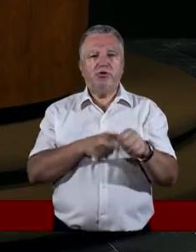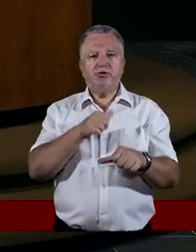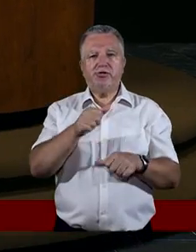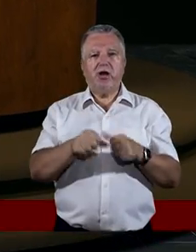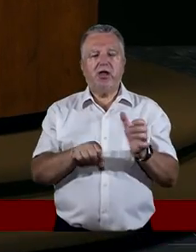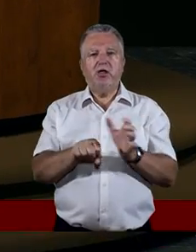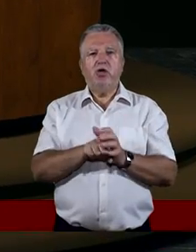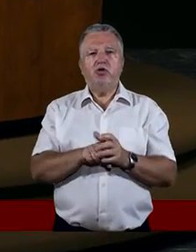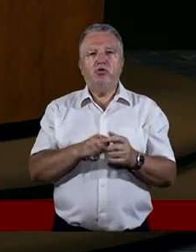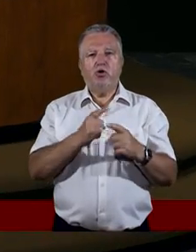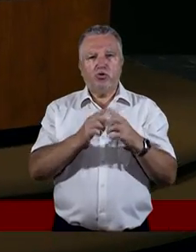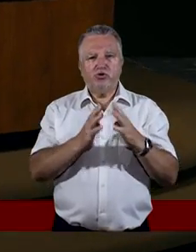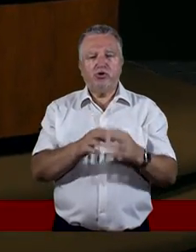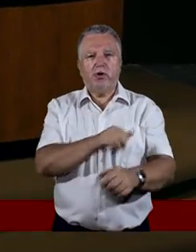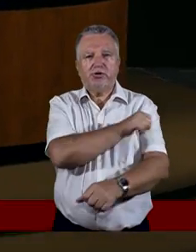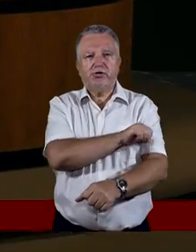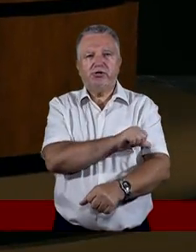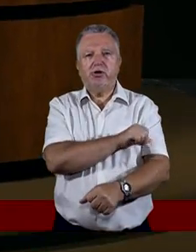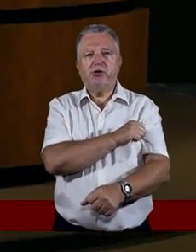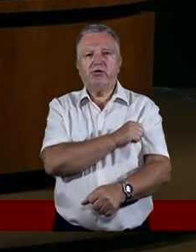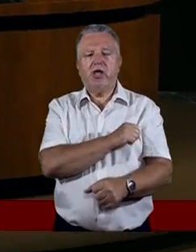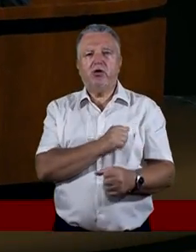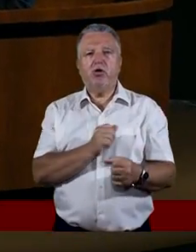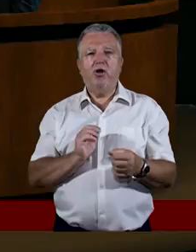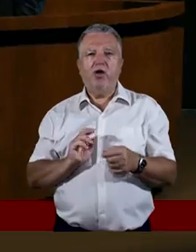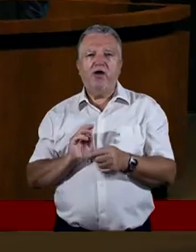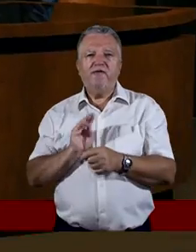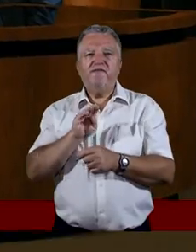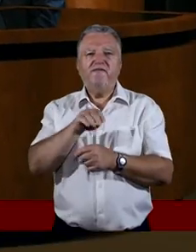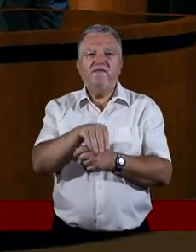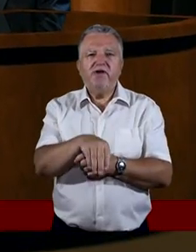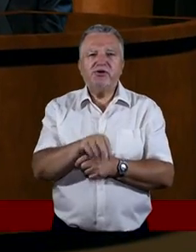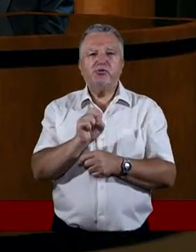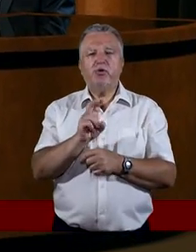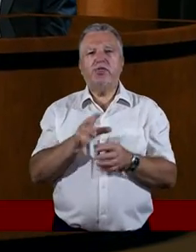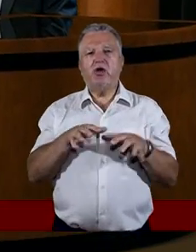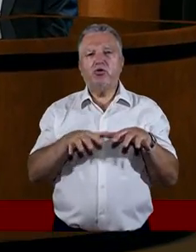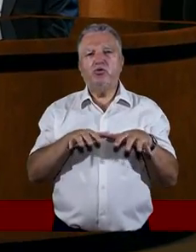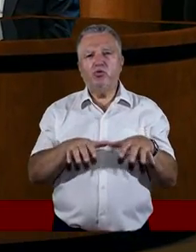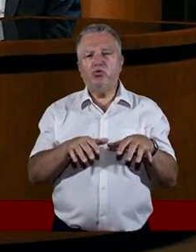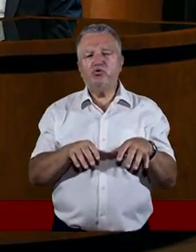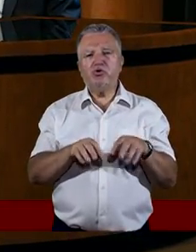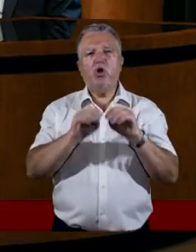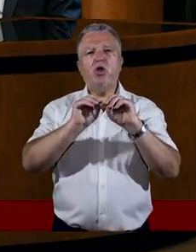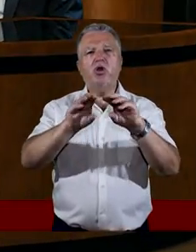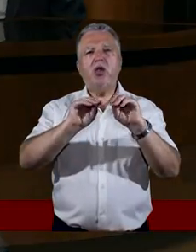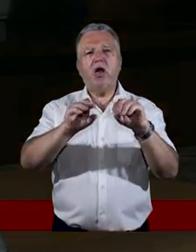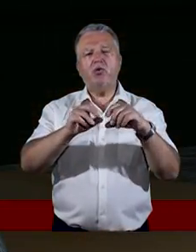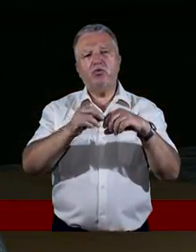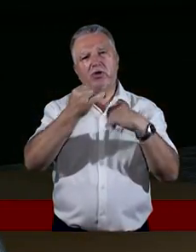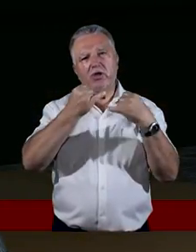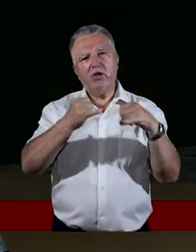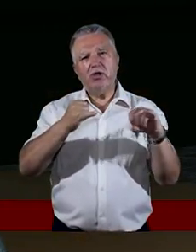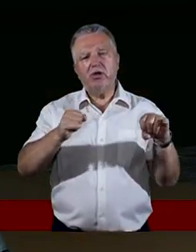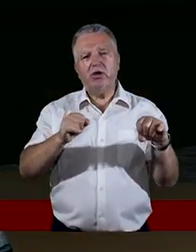do kościoła chrześcijańskiego weszło tyle tych ludzkich teorii, że strasznie